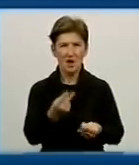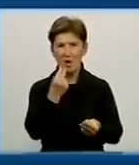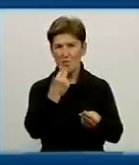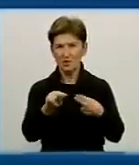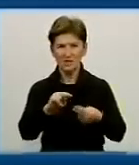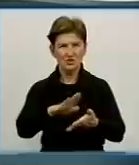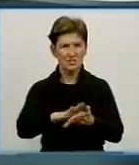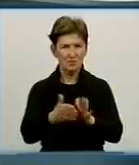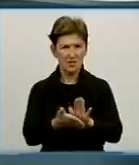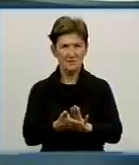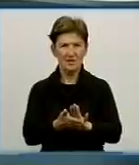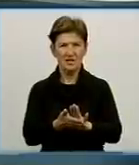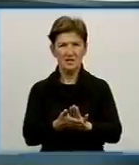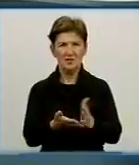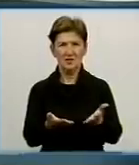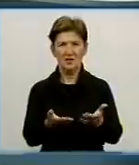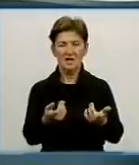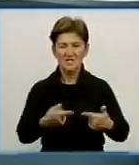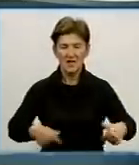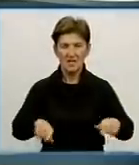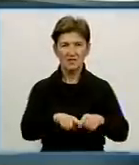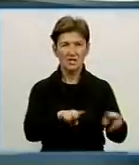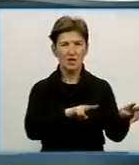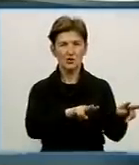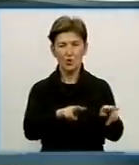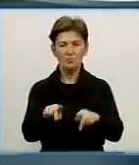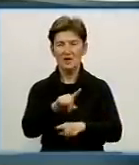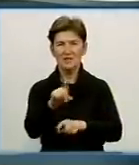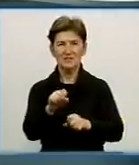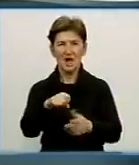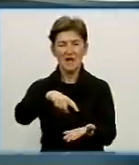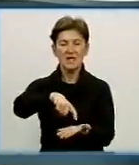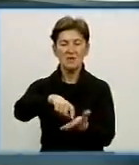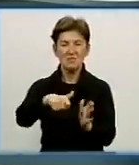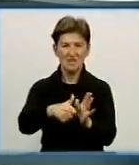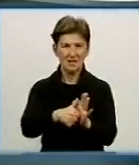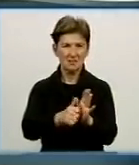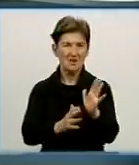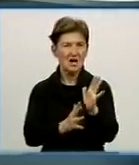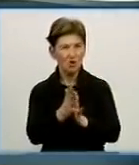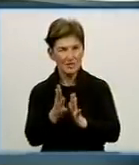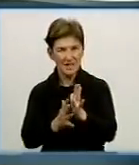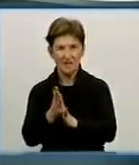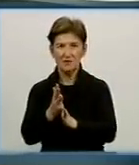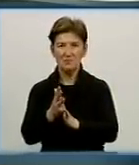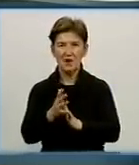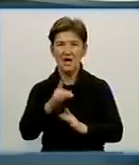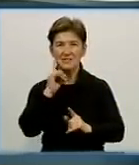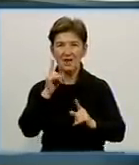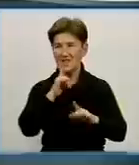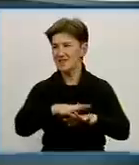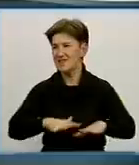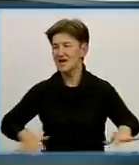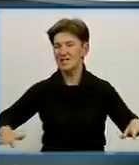навколишнього середовища. Виготовлення гідівничок, догляд за кімнатними розстелинами, озеленення території, а вже в старших класах ми